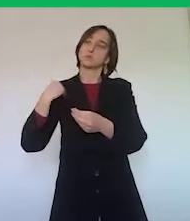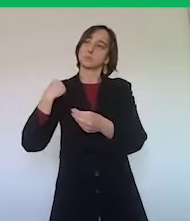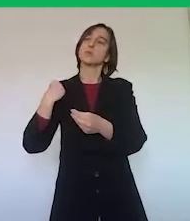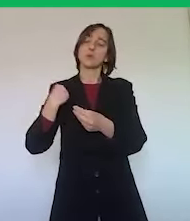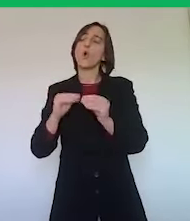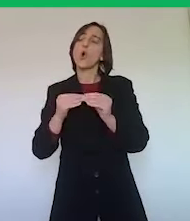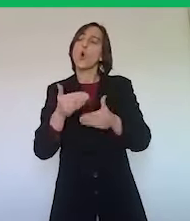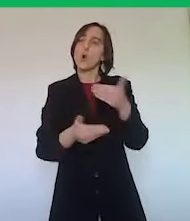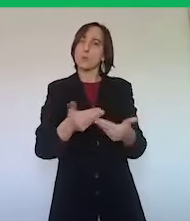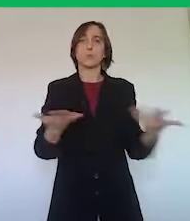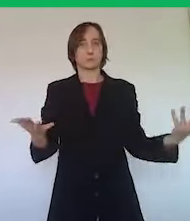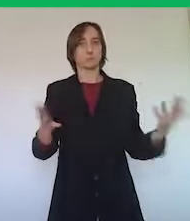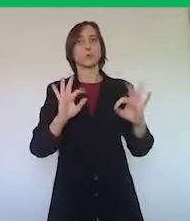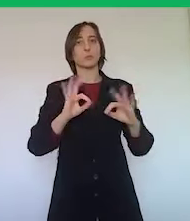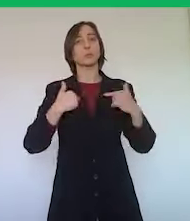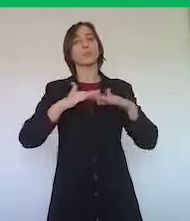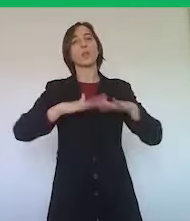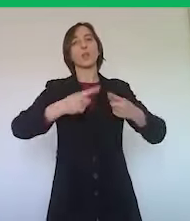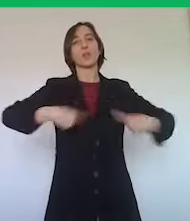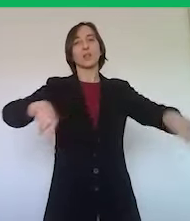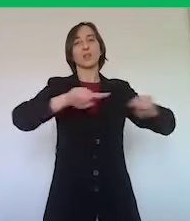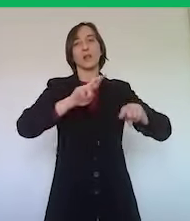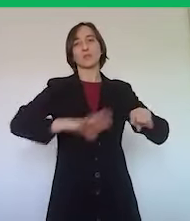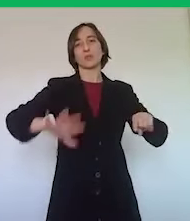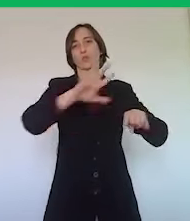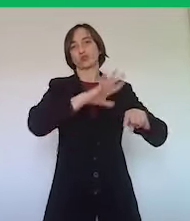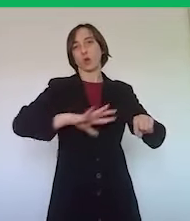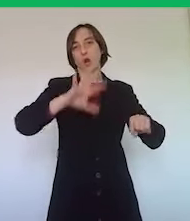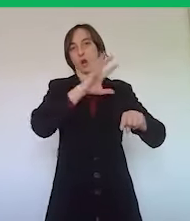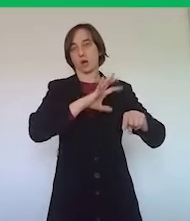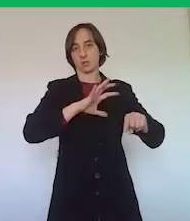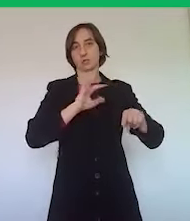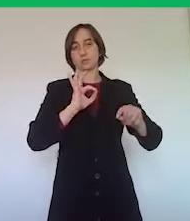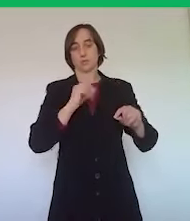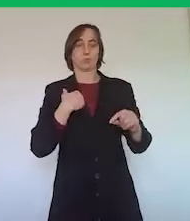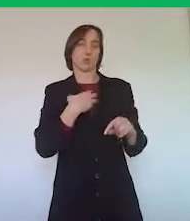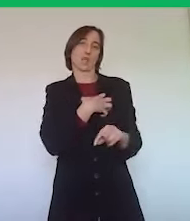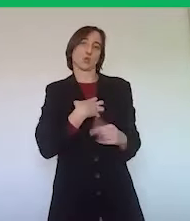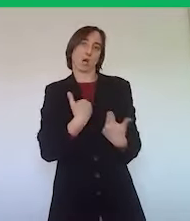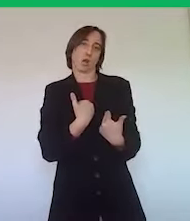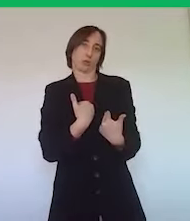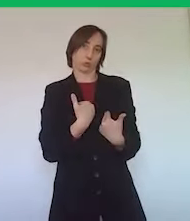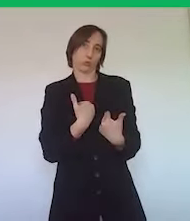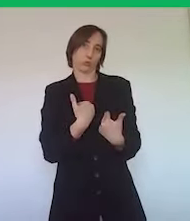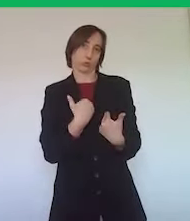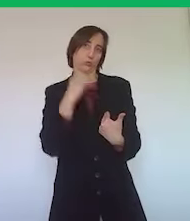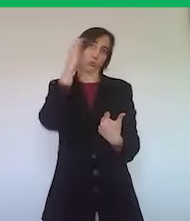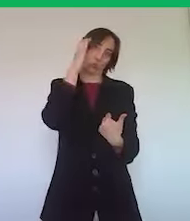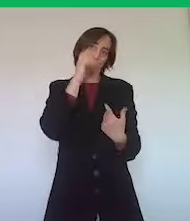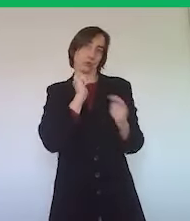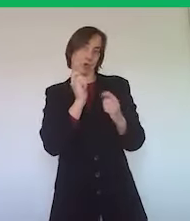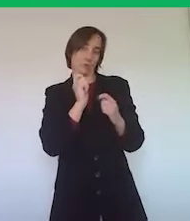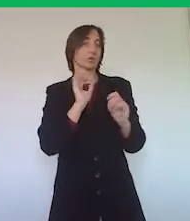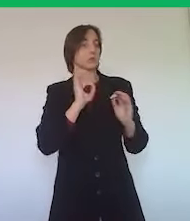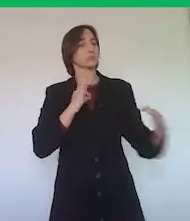preparando con dei tavoli di lavoro regionali che l'assessorato al turismo e al commercio ha istituito